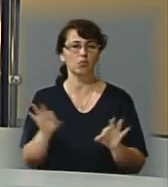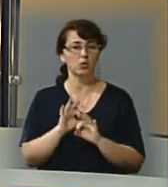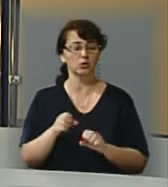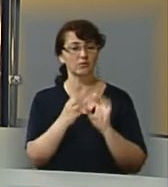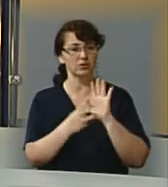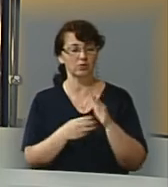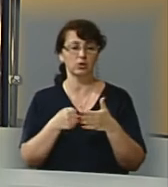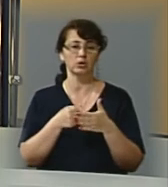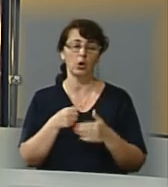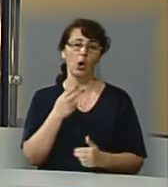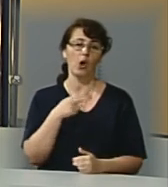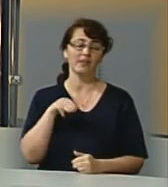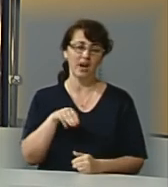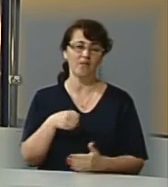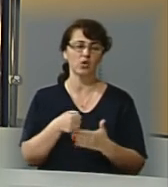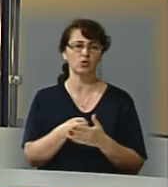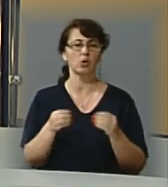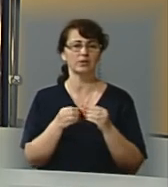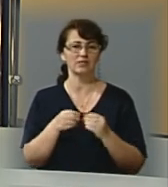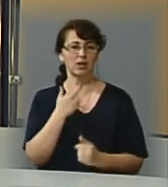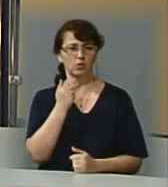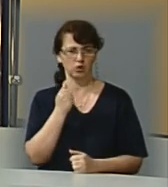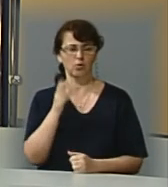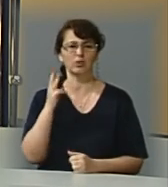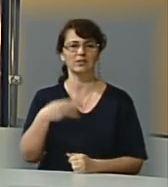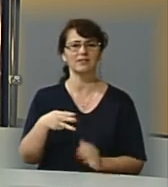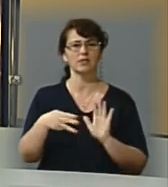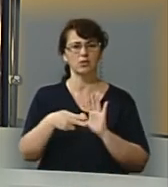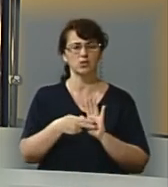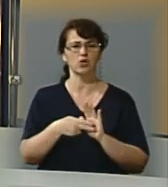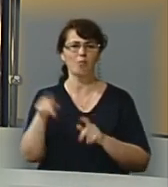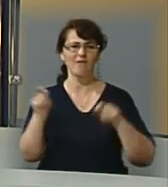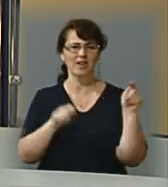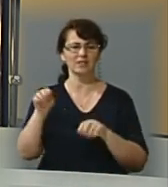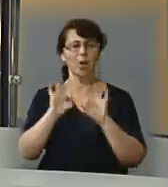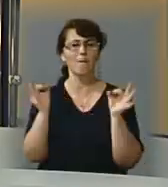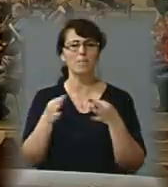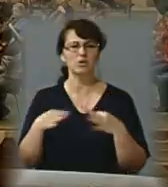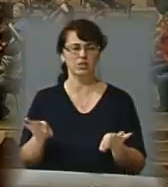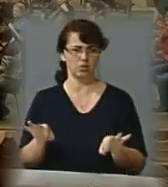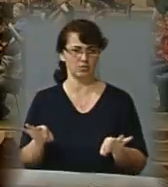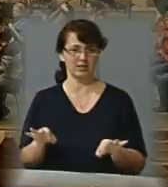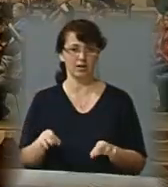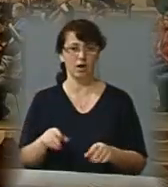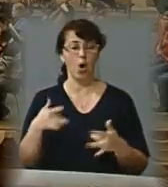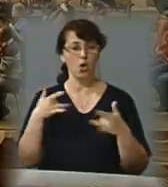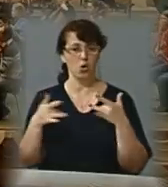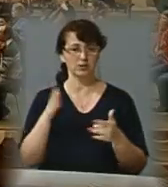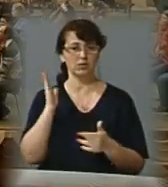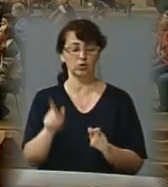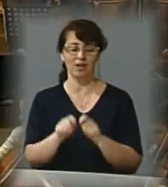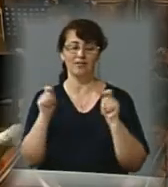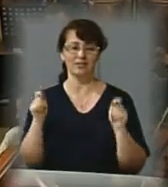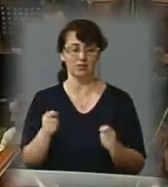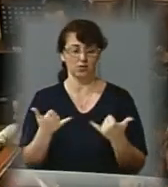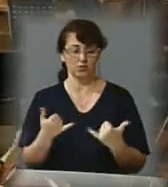травня по 10 червня у Львові триватиме 37-й міжнародний фестиваль музичного мистецтва «Віртуози». Концерт відкриття буде у цю п